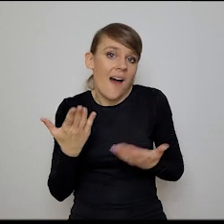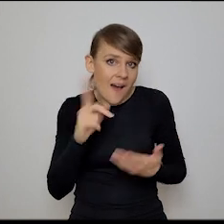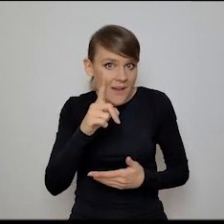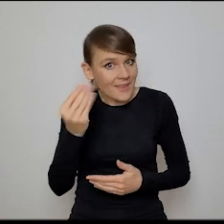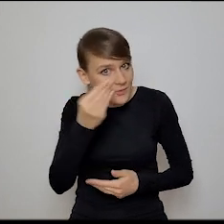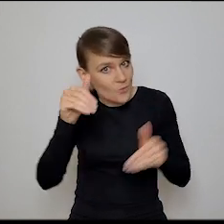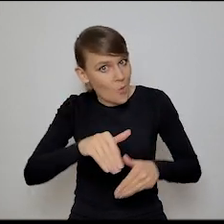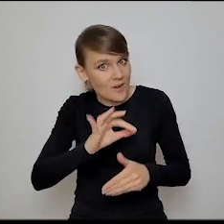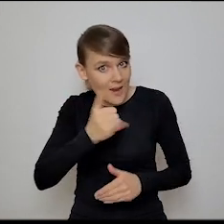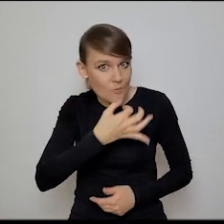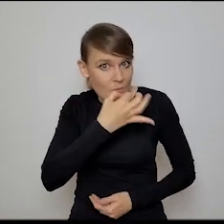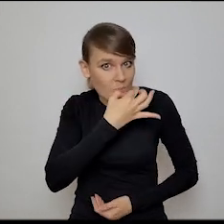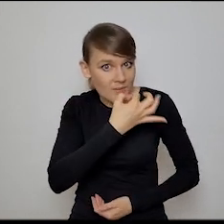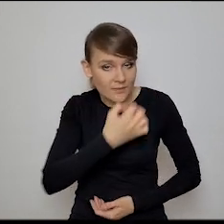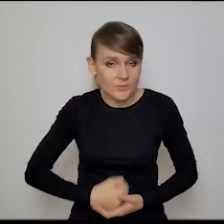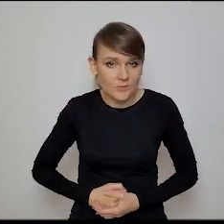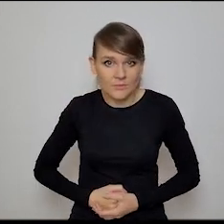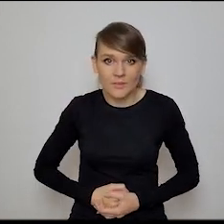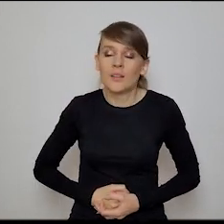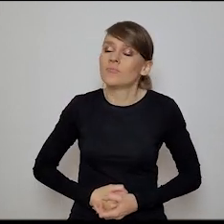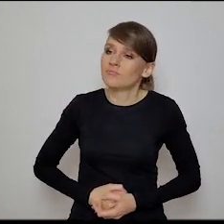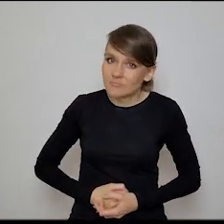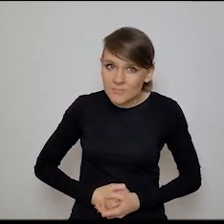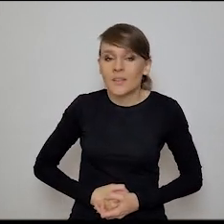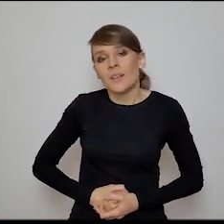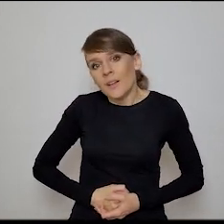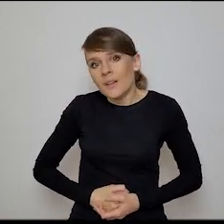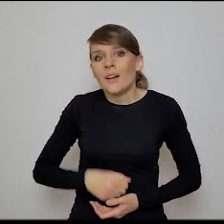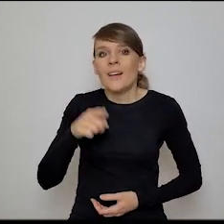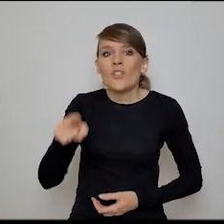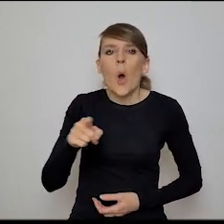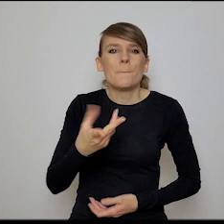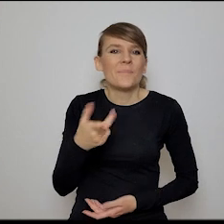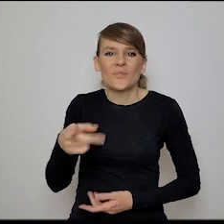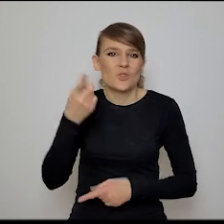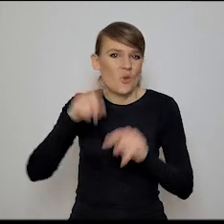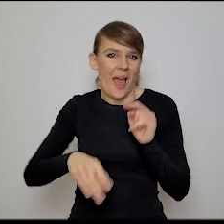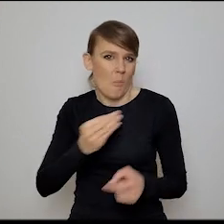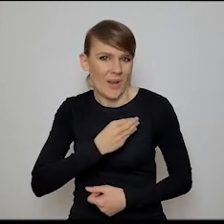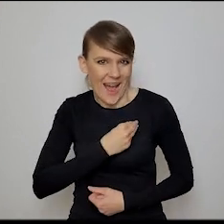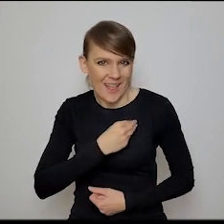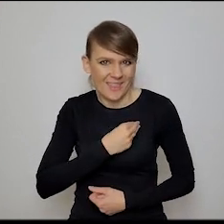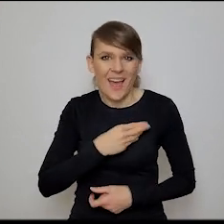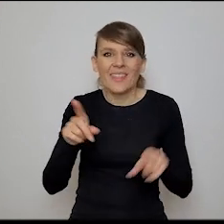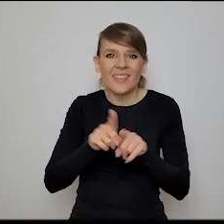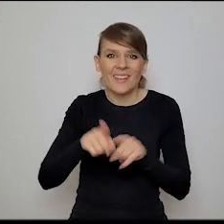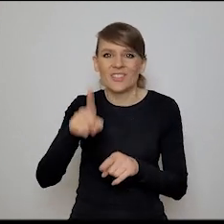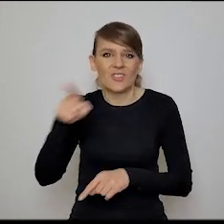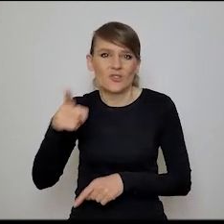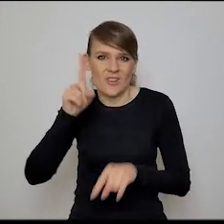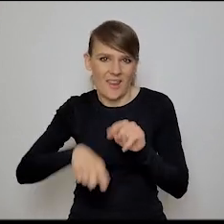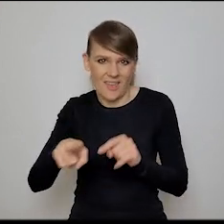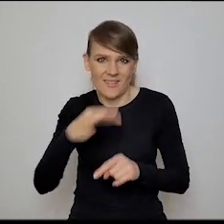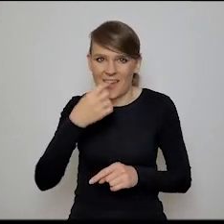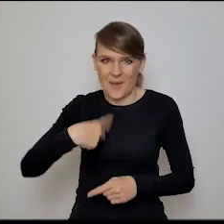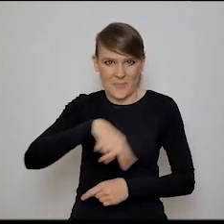zoptymalizować? Znaczy na pewno można, to jest moralnie złe, ale też źle zoptymalizowane, bo my nie